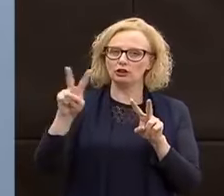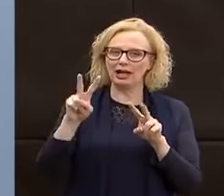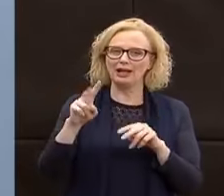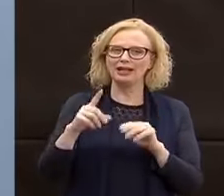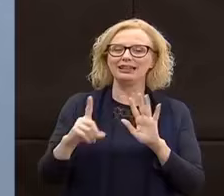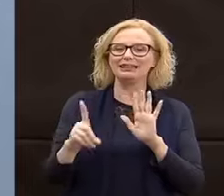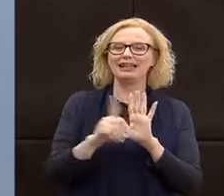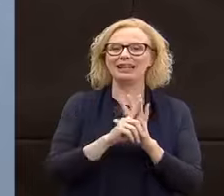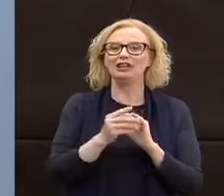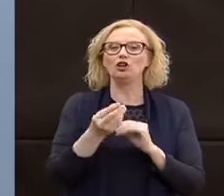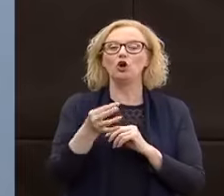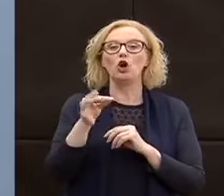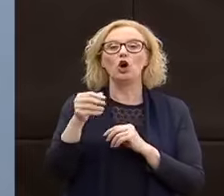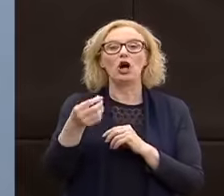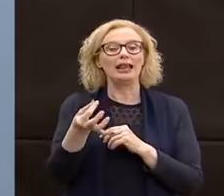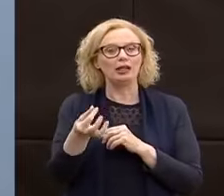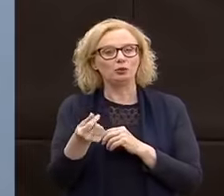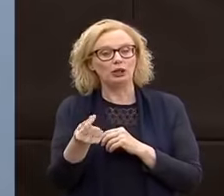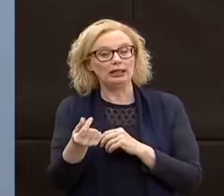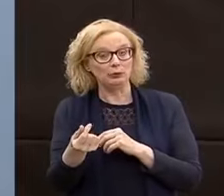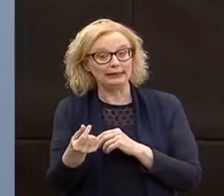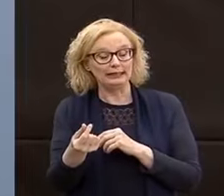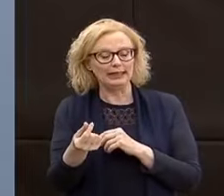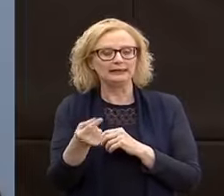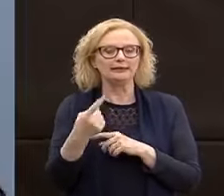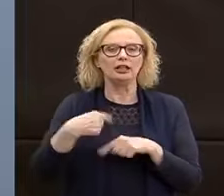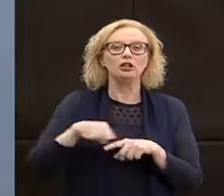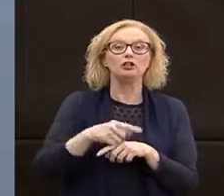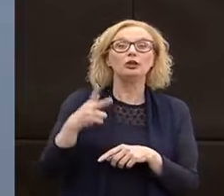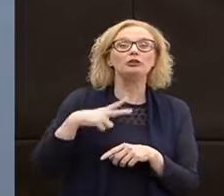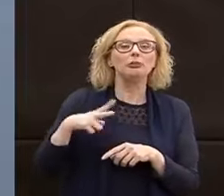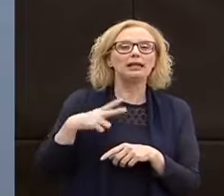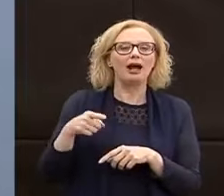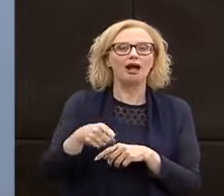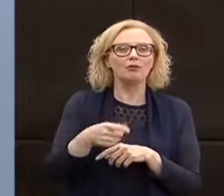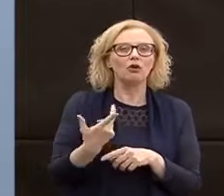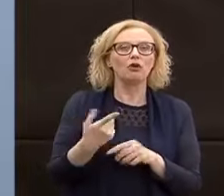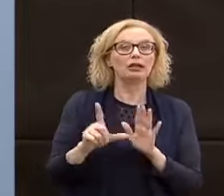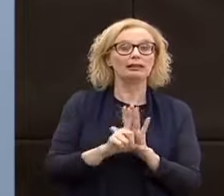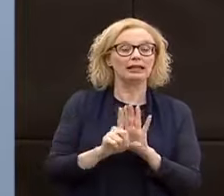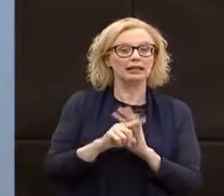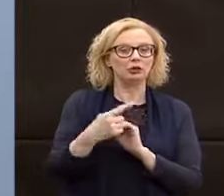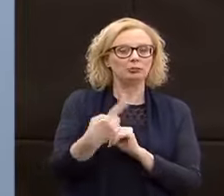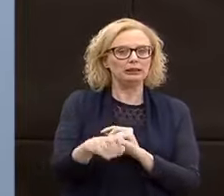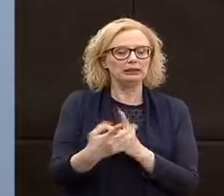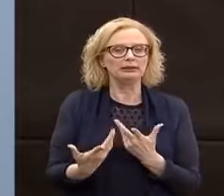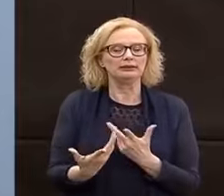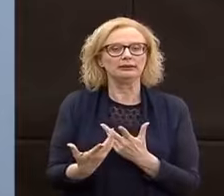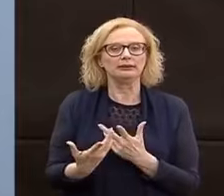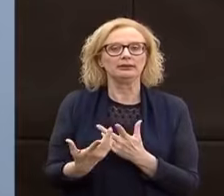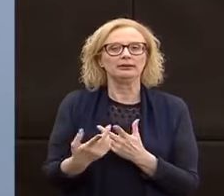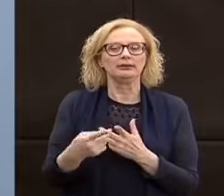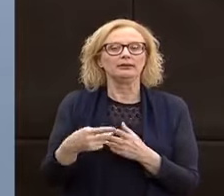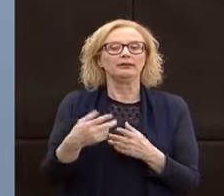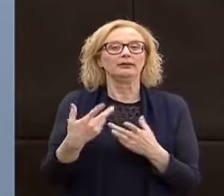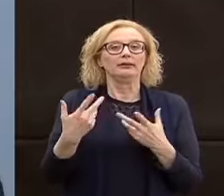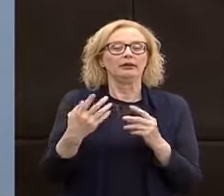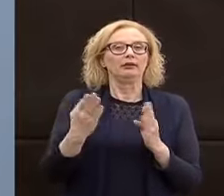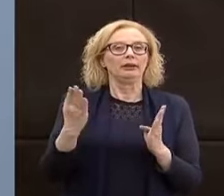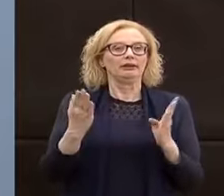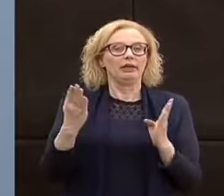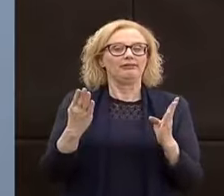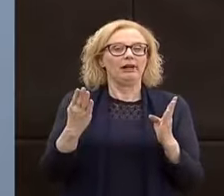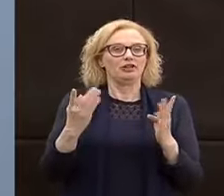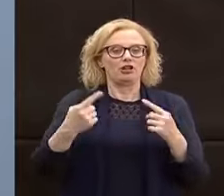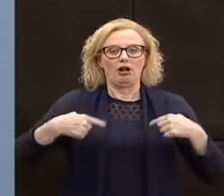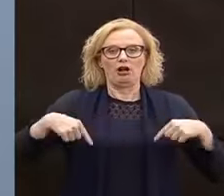il cosiddetto decreto liquidità, che sta venendo avanti.'auspicio è che quando il decreto liquidità si sarà interfacciato con